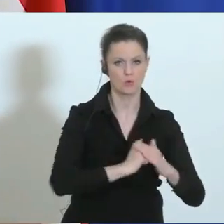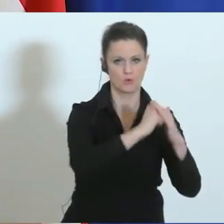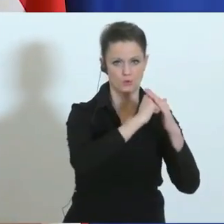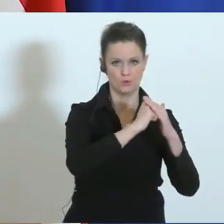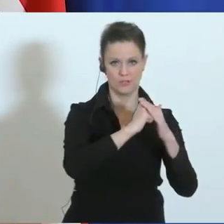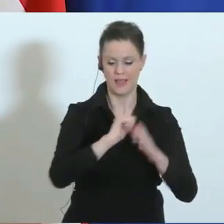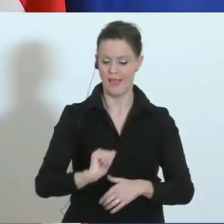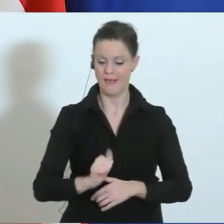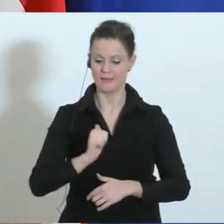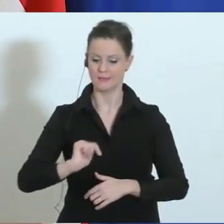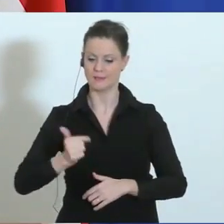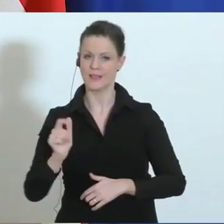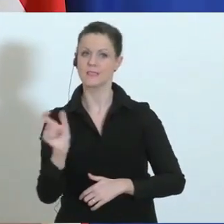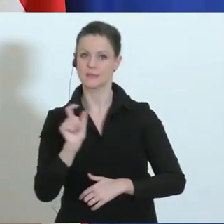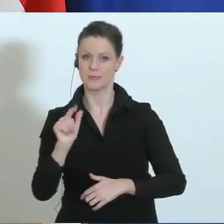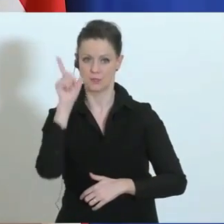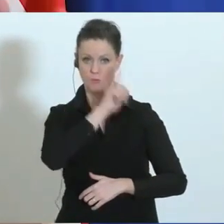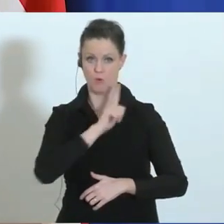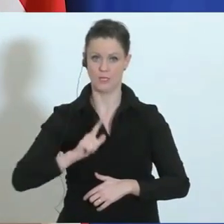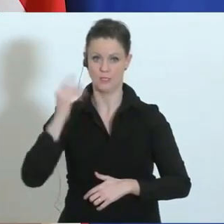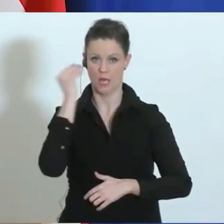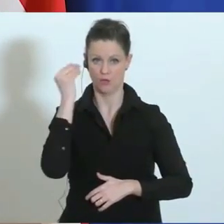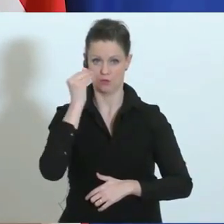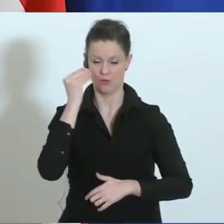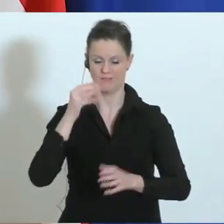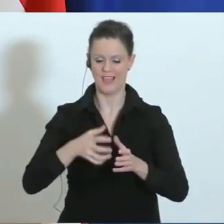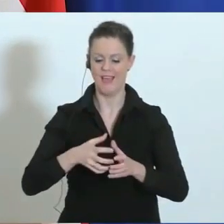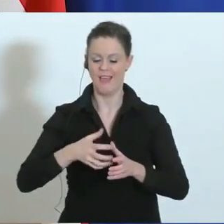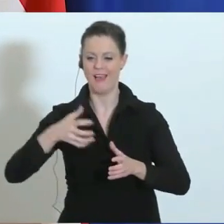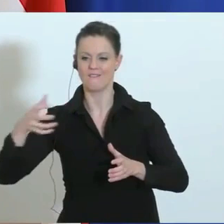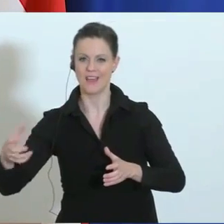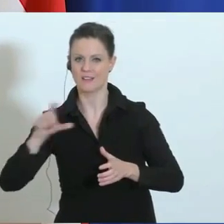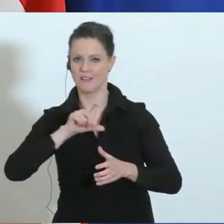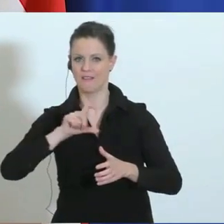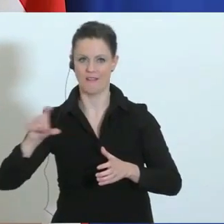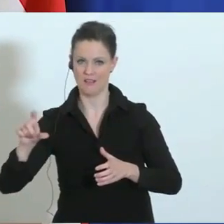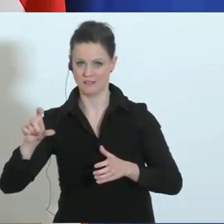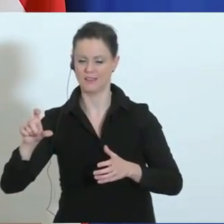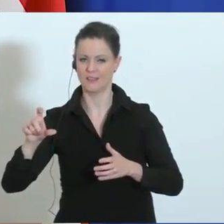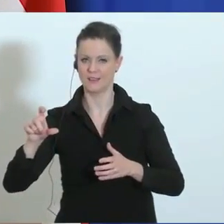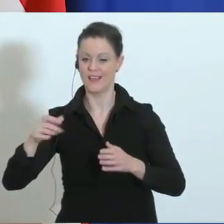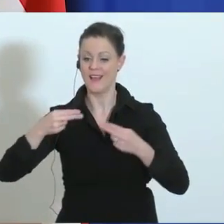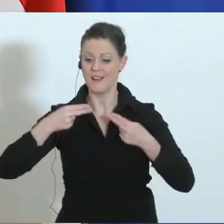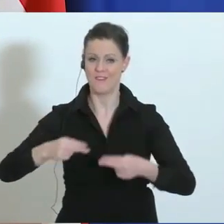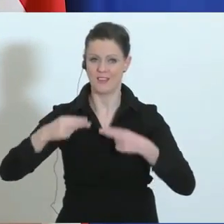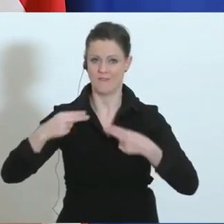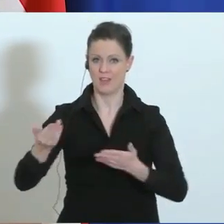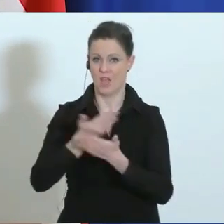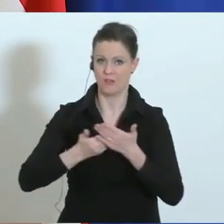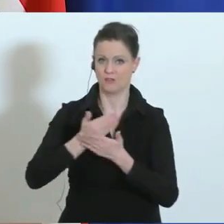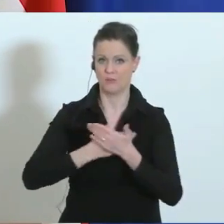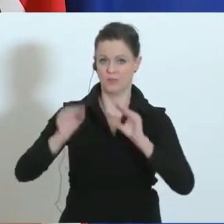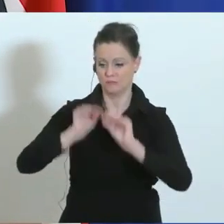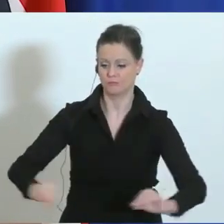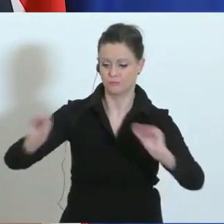ersten und zweiten Semesters werden nun in erweiterten Klassen, damit das Ansteckungsrisiko minimiert wird, weiter ausgebildet,